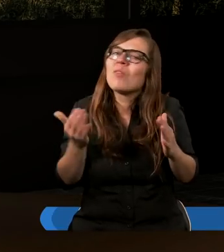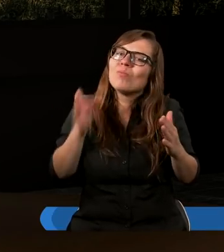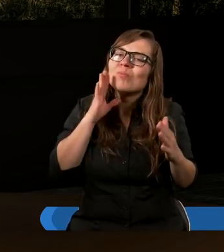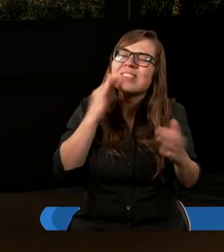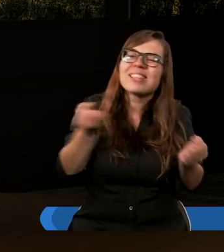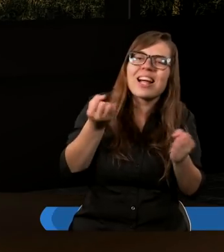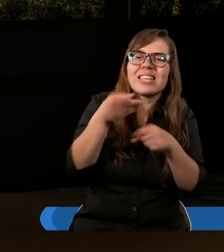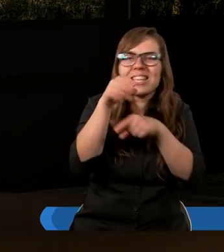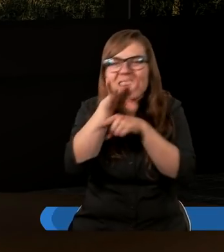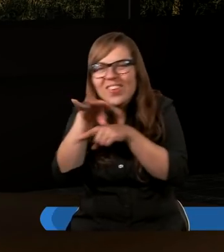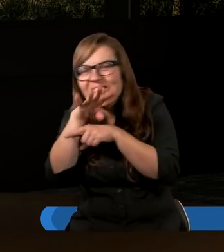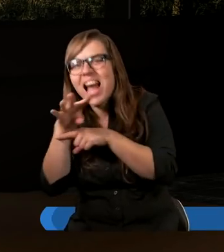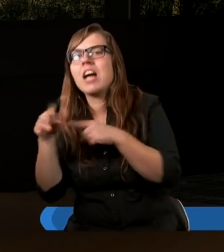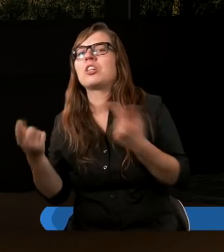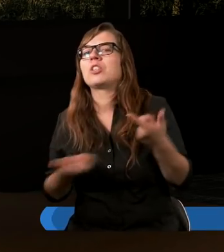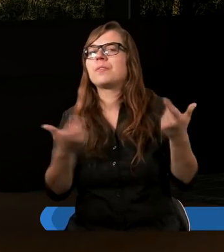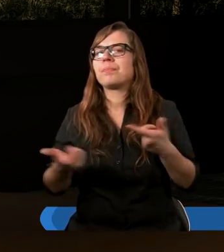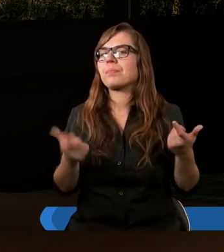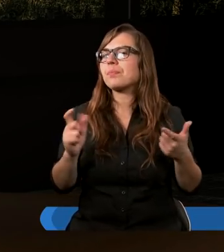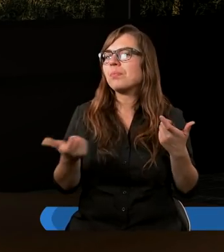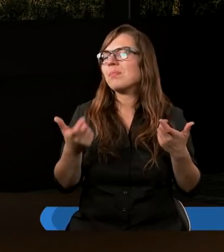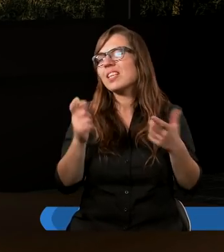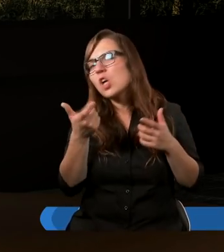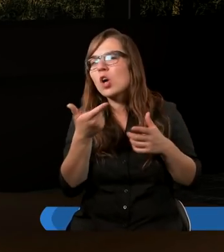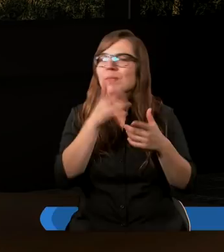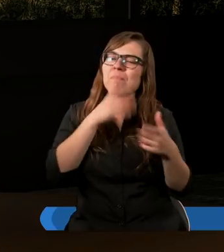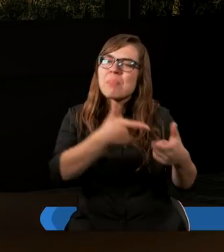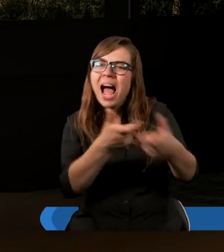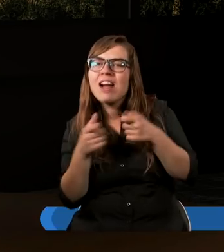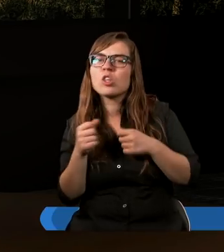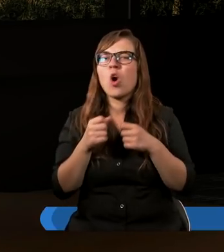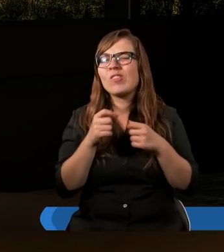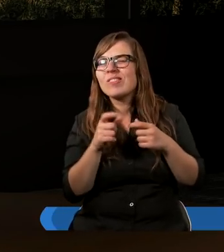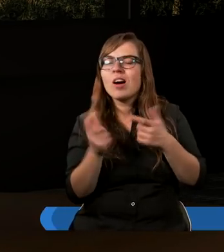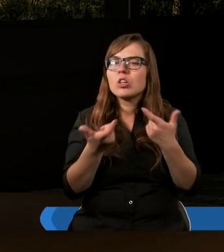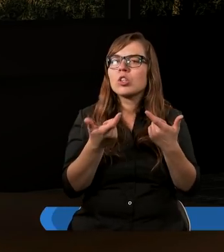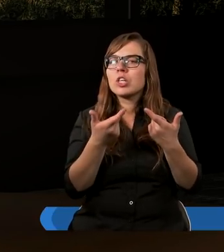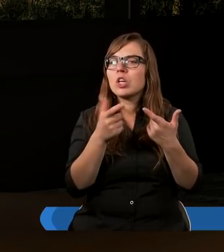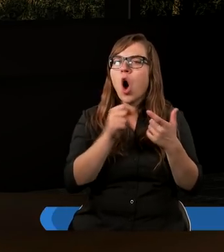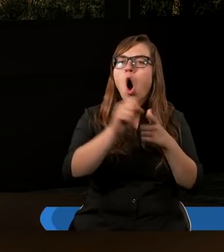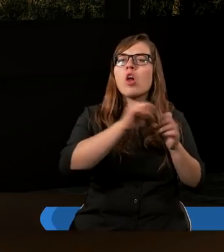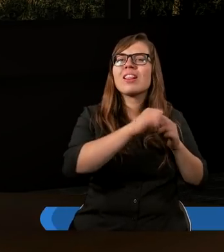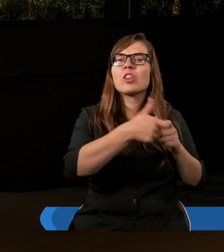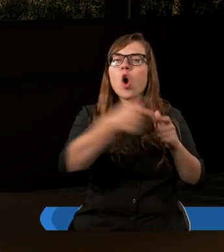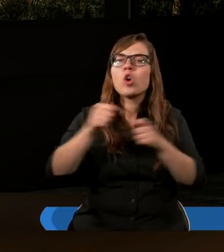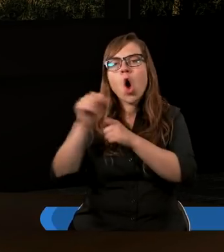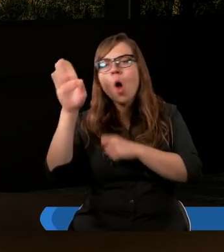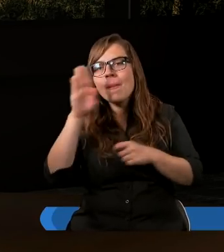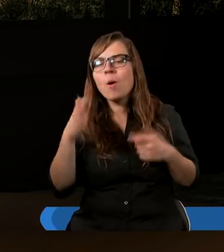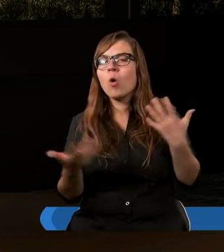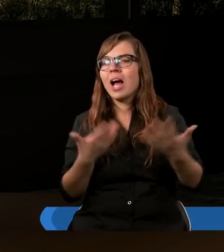zwieść nas albo też prowadzić w jednym kierunku, jeżeli chodzi o naukę i o to, co w jaki sposób Pismo Święte przestawia.